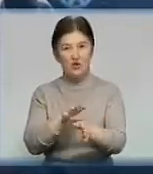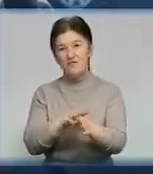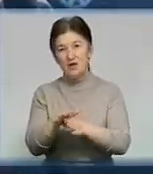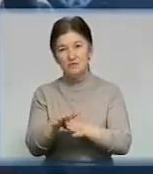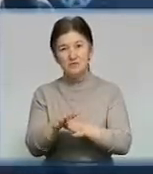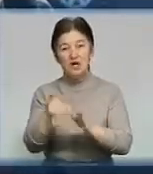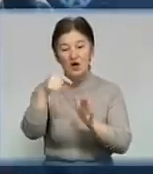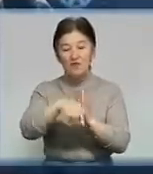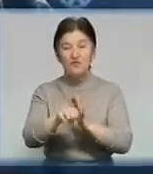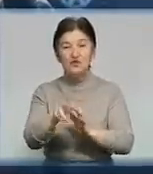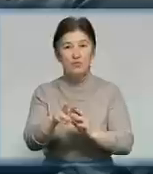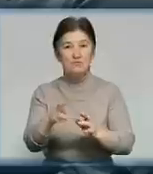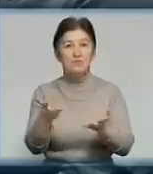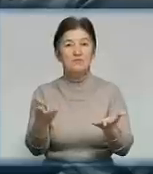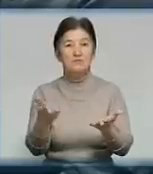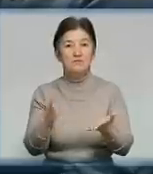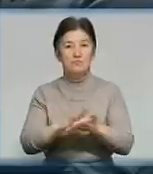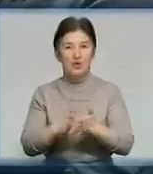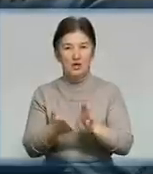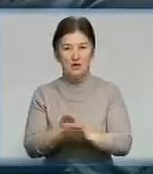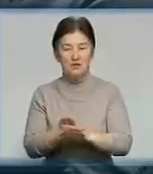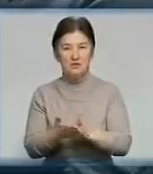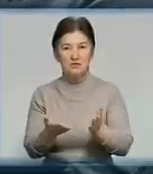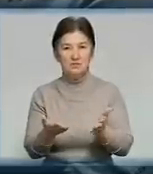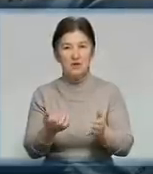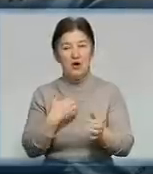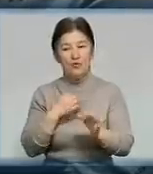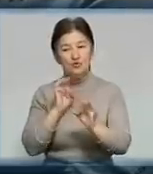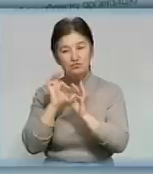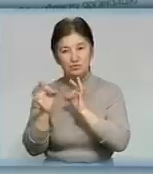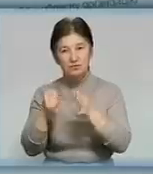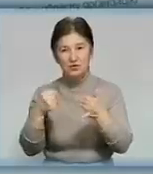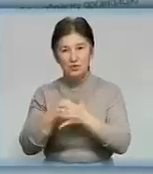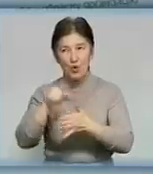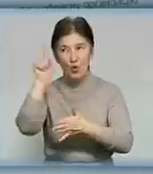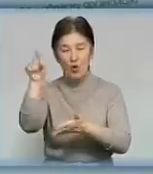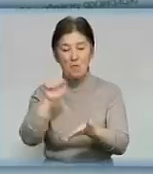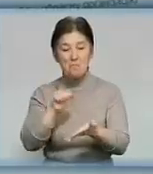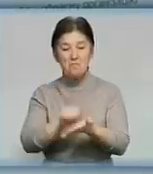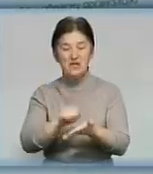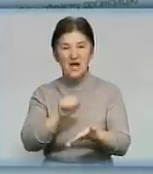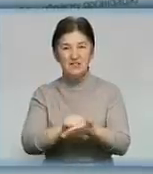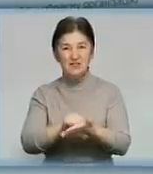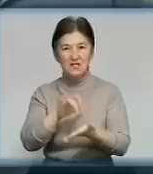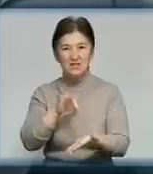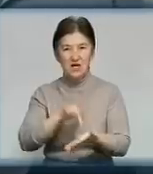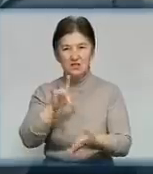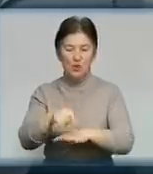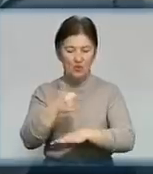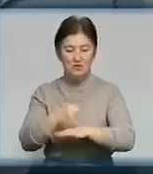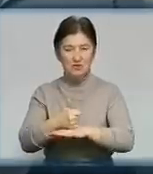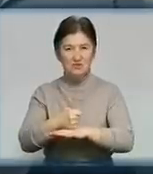вони полягають? Без коментарів. Намагаючись отримати коментар, телефонуємо до прес-центру головного офісу «Удара».